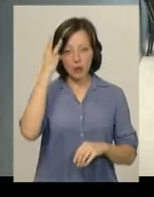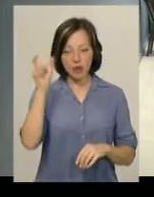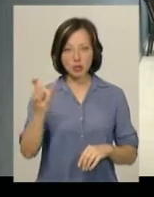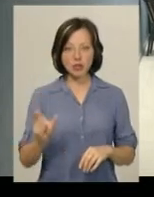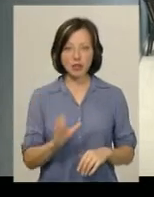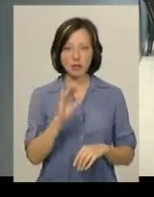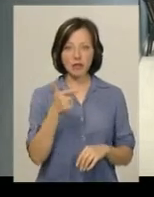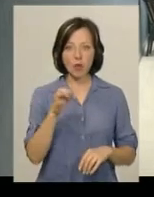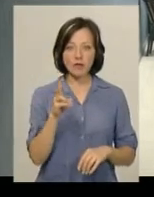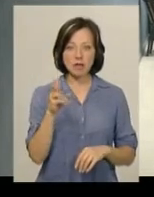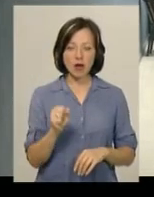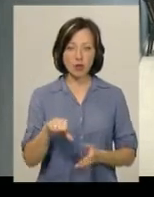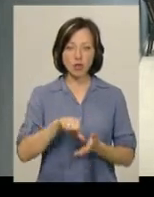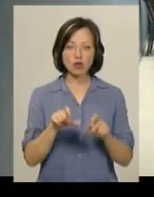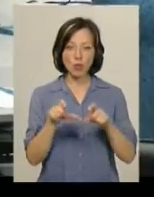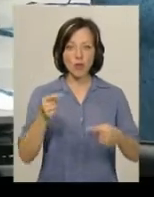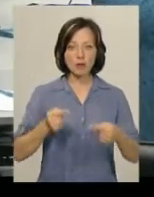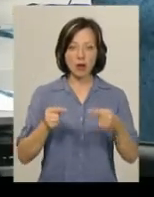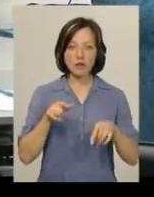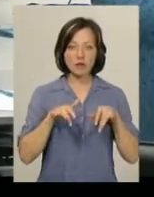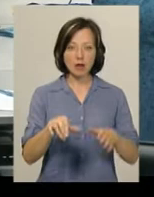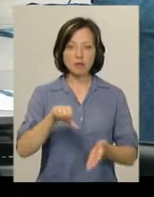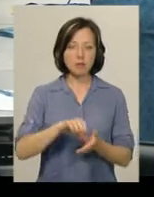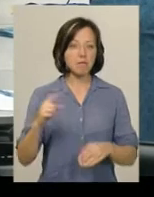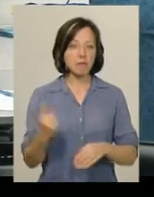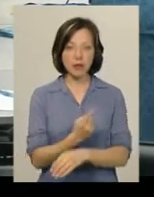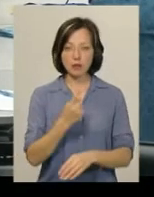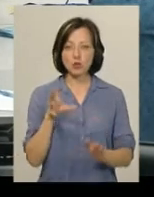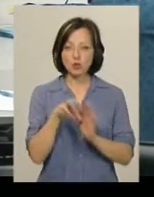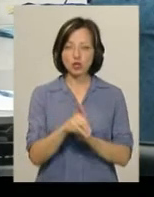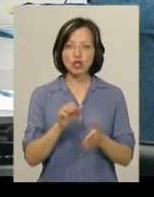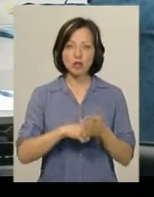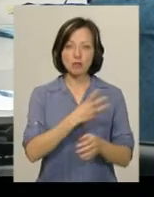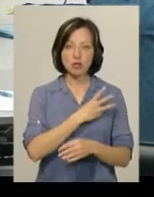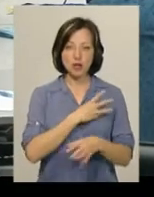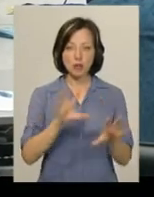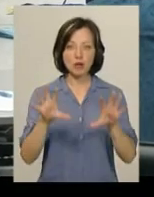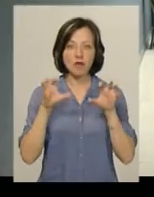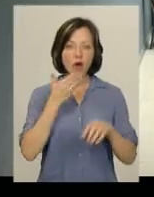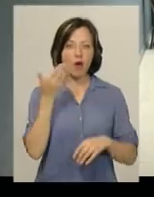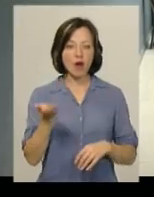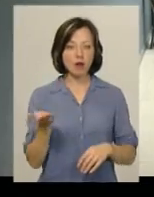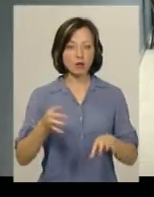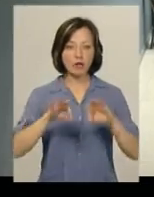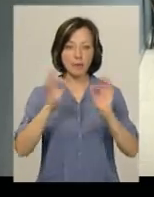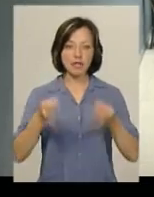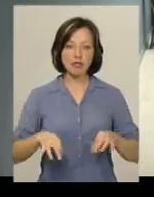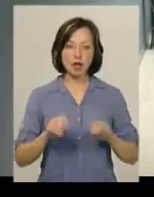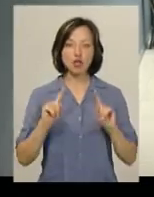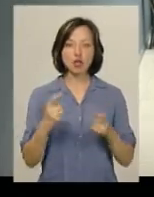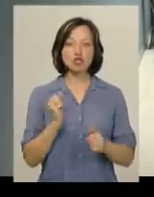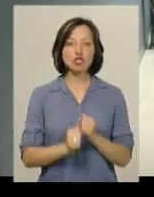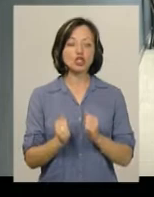Віговська – учасниця школи-дебатера. У заході участь бере вперше. Каже, долучились через бажання опанувати ораторське мистецтво. Дуже